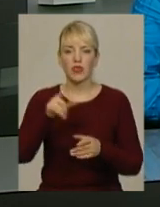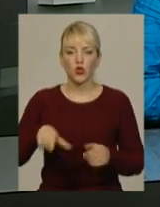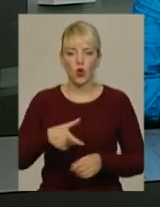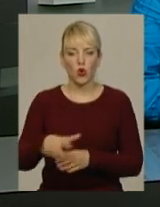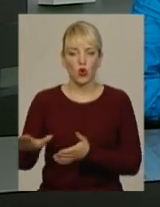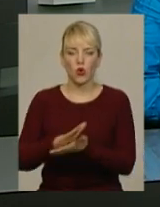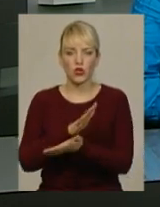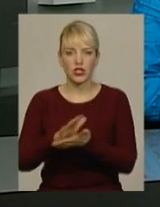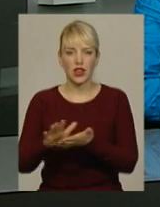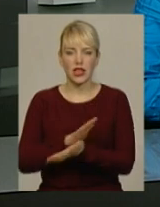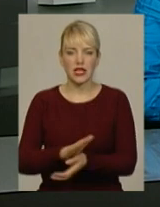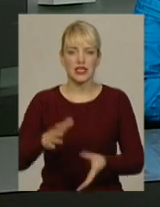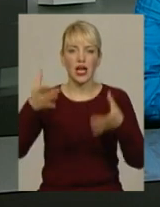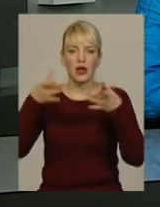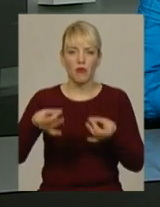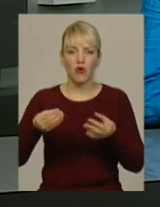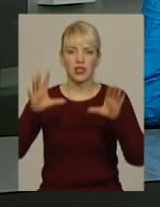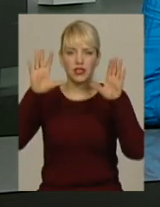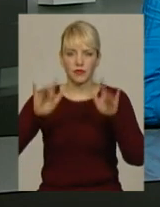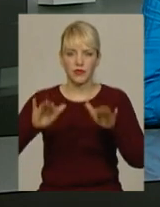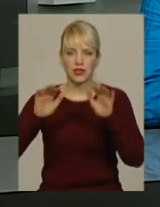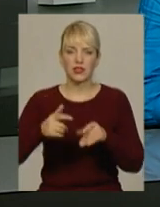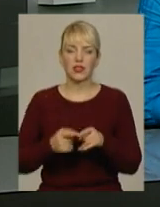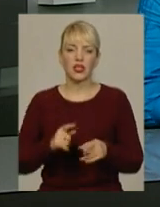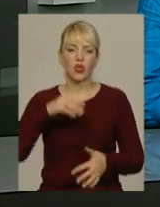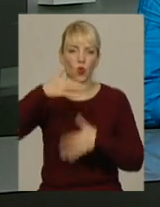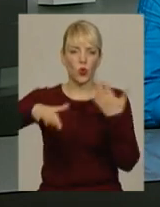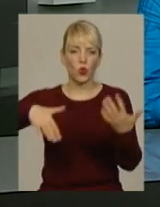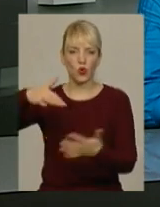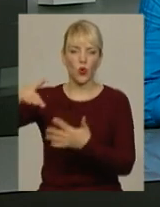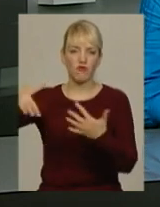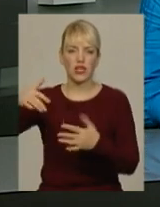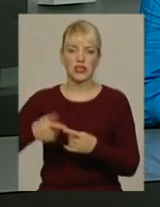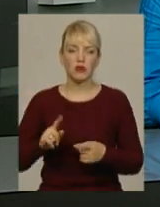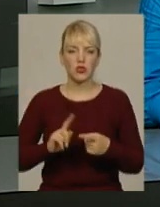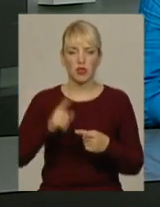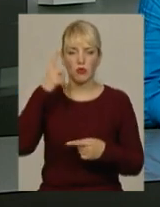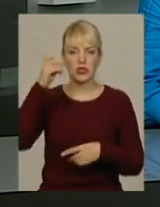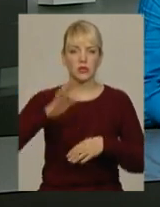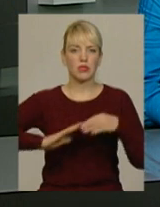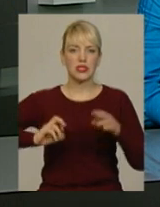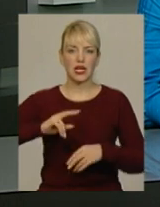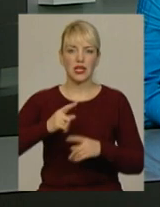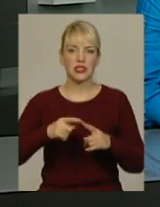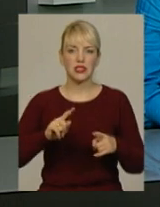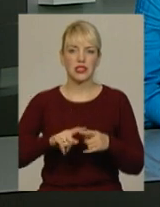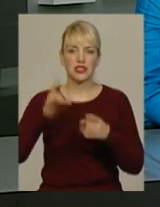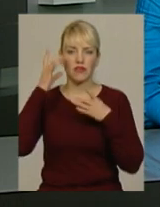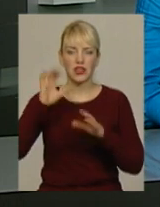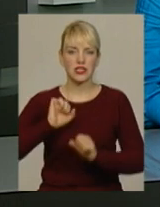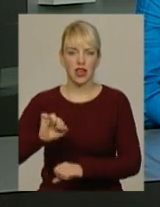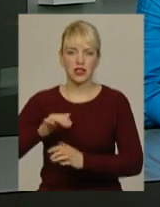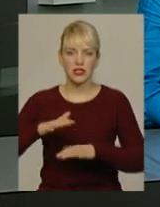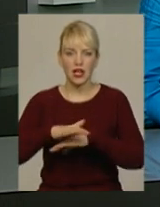місцями ожеледь і налипання мокрого снігу подекуди хуртовини. Про це повідомили спеціалісти управління з питань цивільного захисту